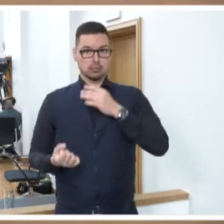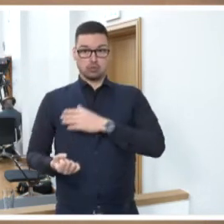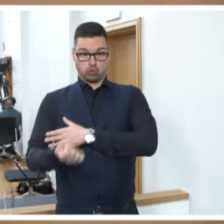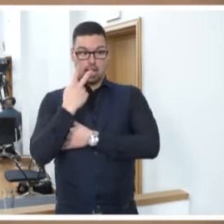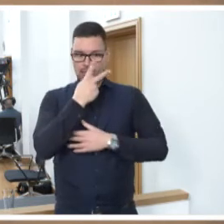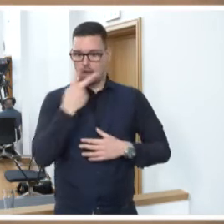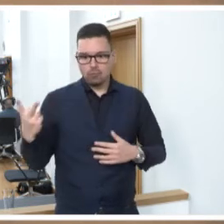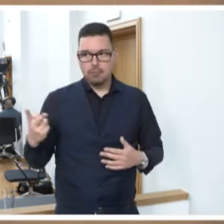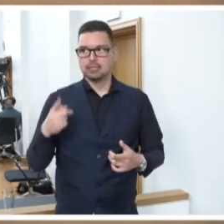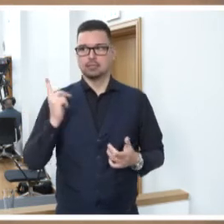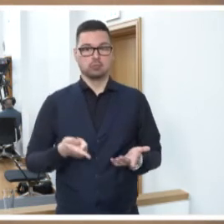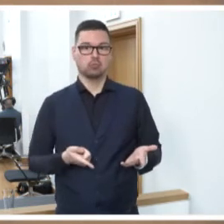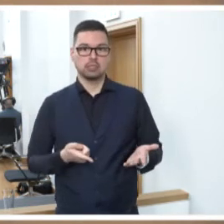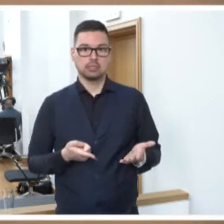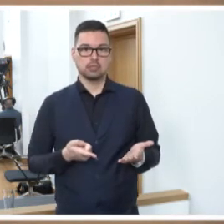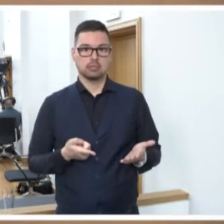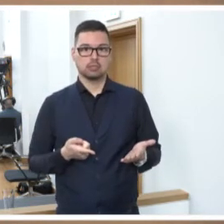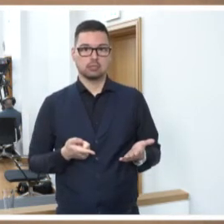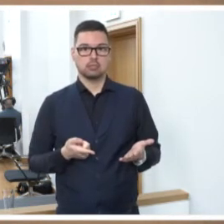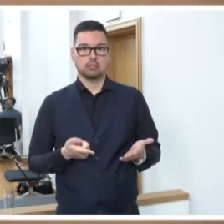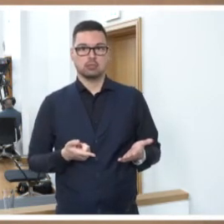Desinformation, Hass und Hetze,